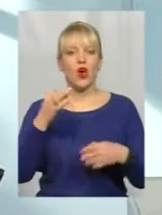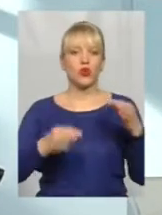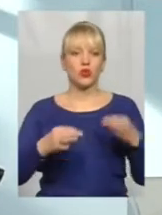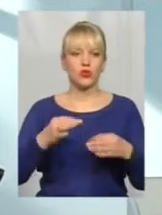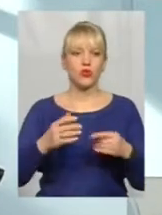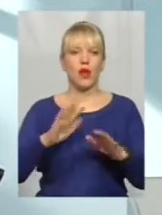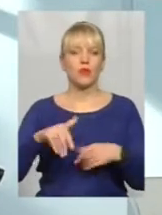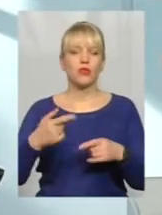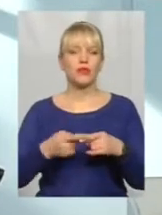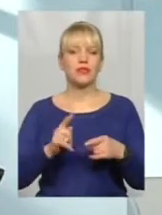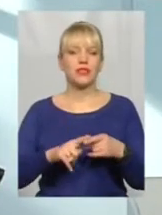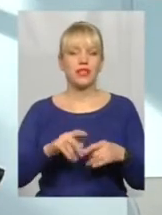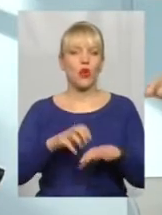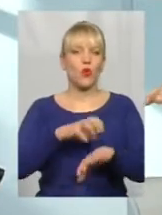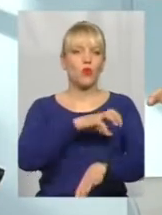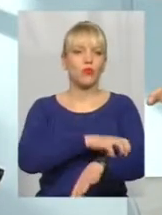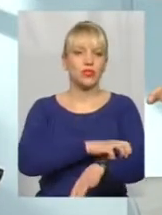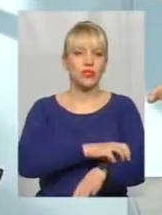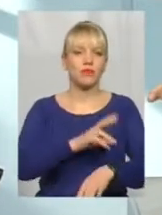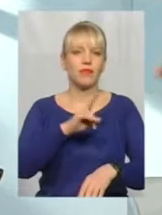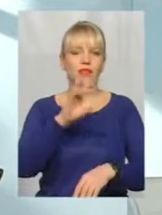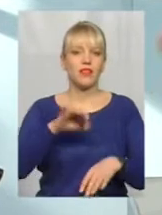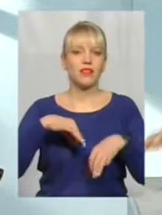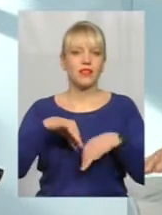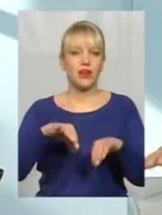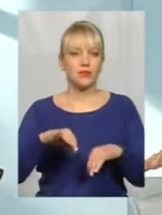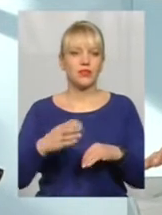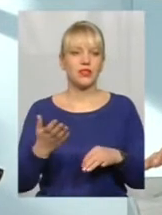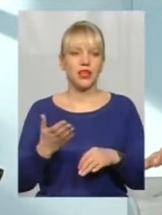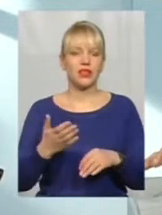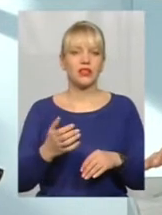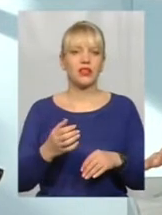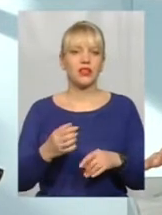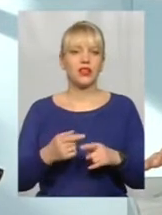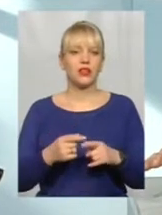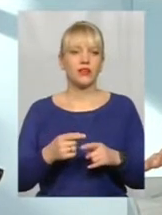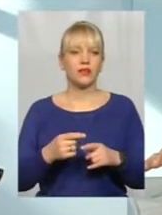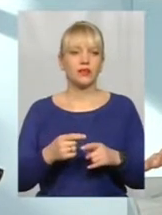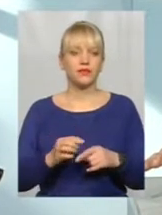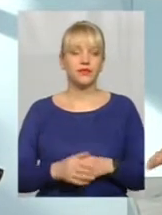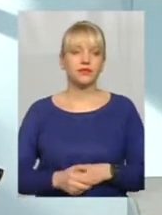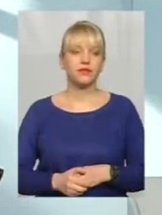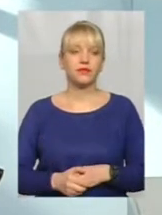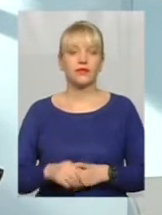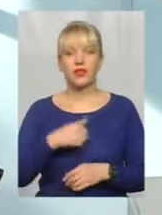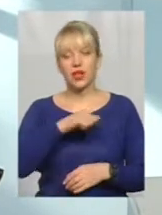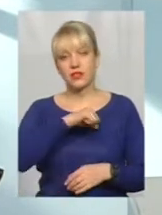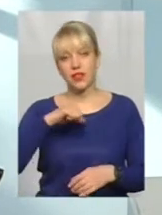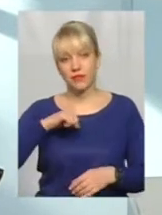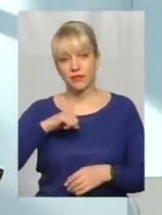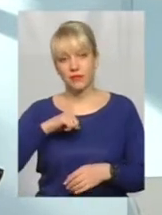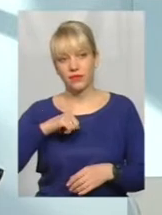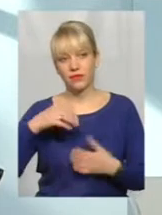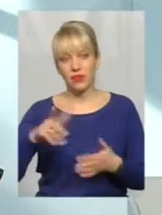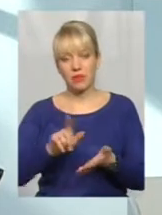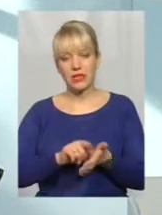популізм з комунізмом на транспорті, якийсь добиває цей транспорт. Я сам вже в